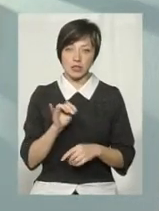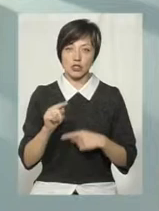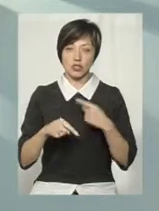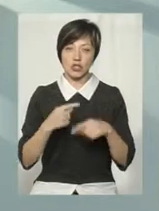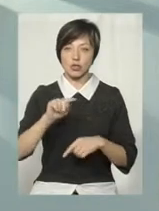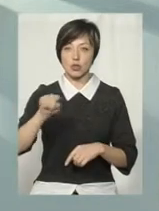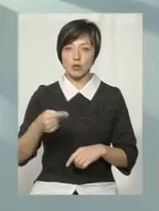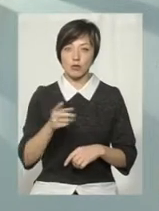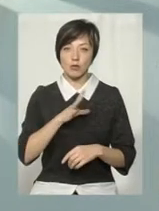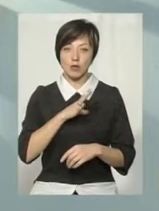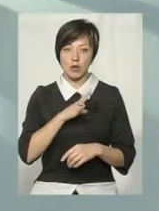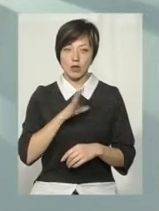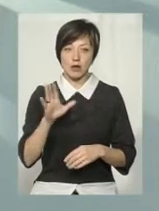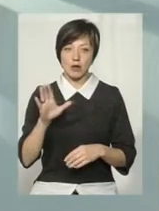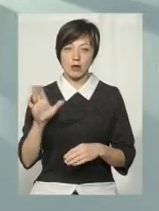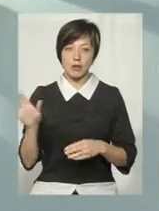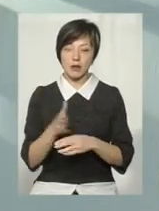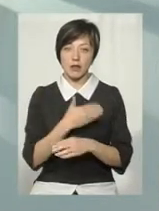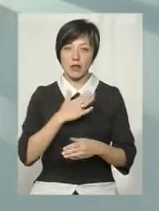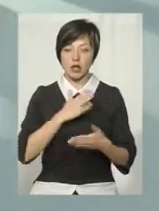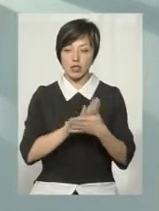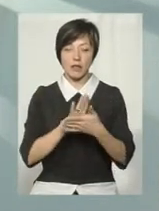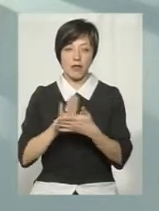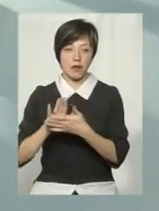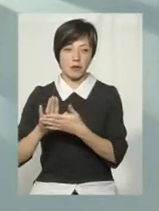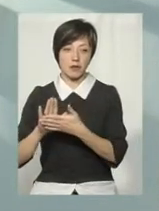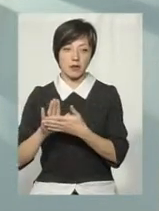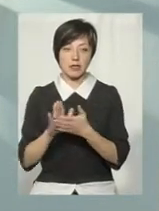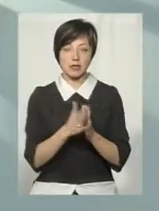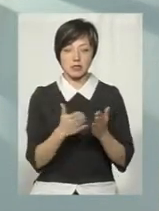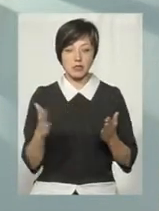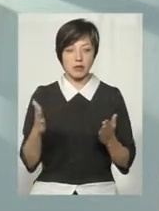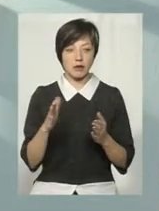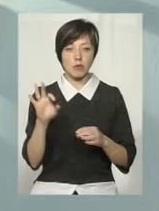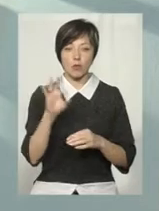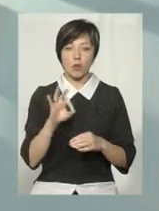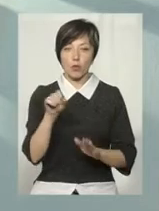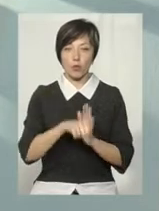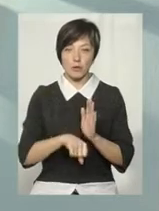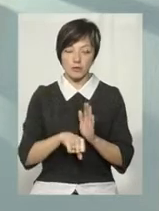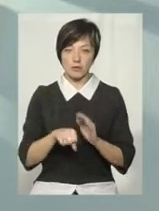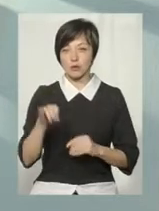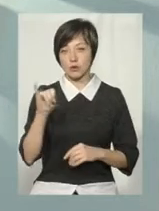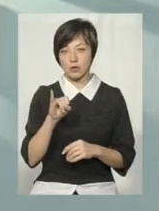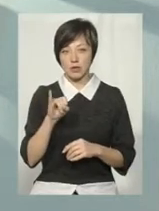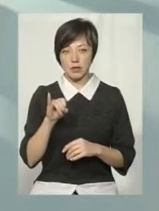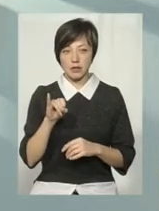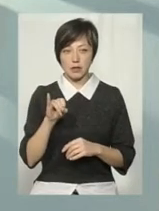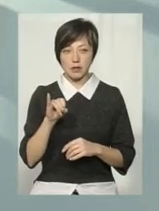годину були прибрані наші наліпки з листівками про вбивство. І,